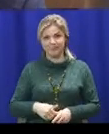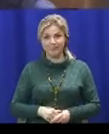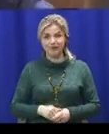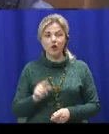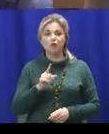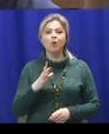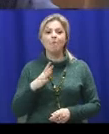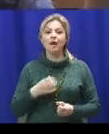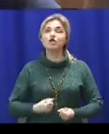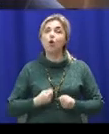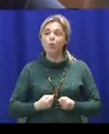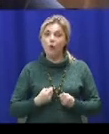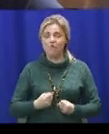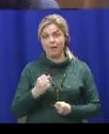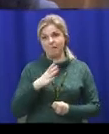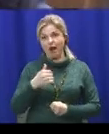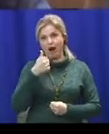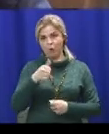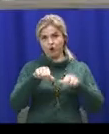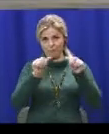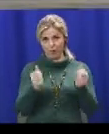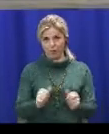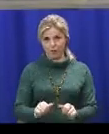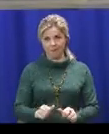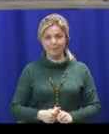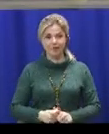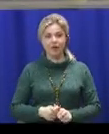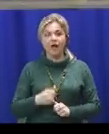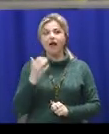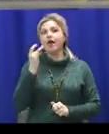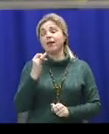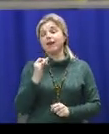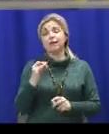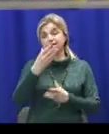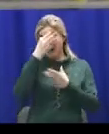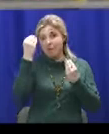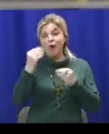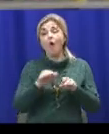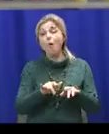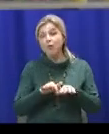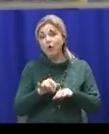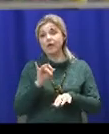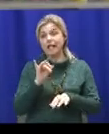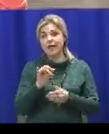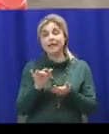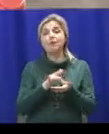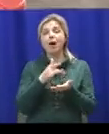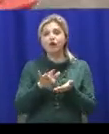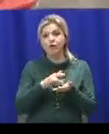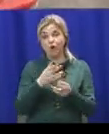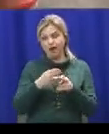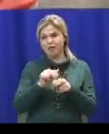щоб бути здоровим, бути в хорошій фігурі». Відволікти від комп'ютерів та смартфонів – саме це є головною метою